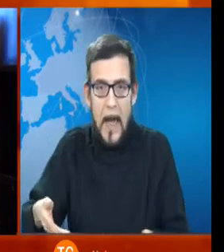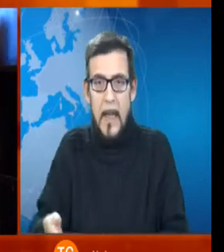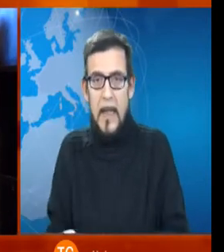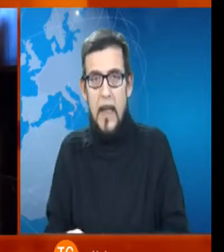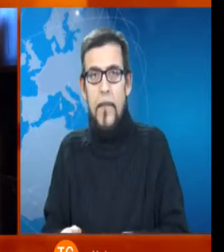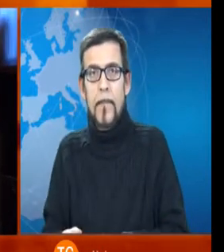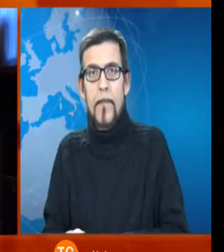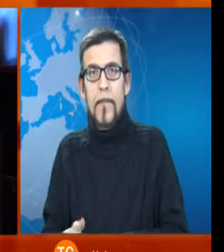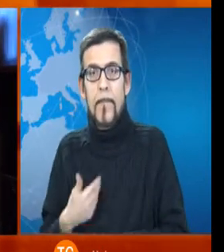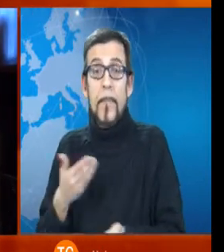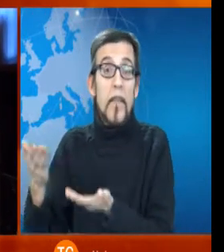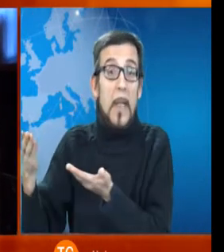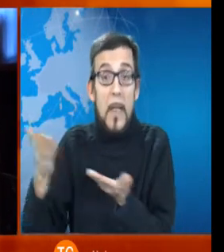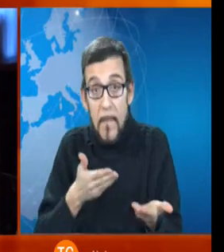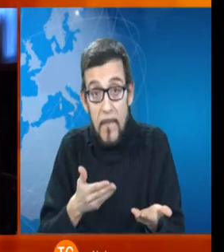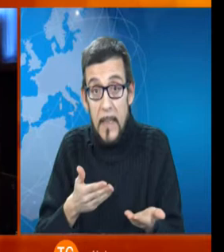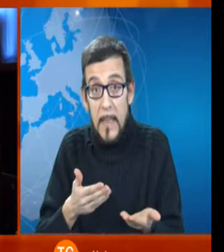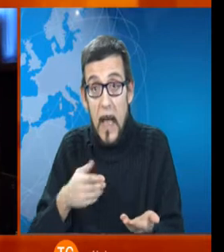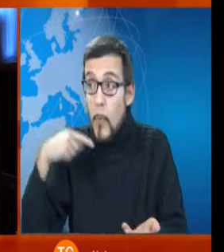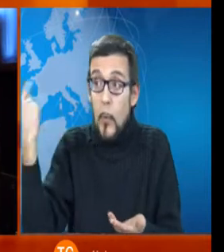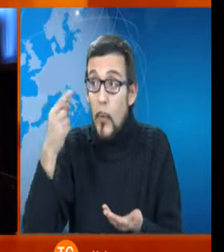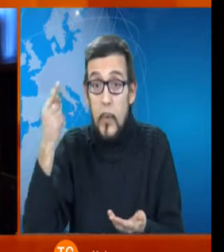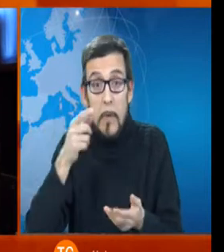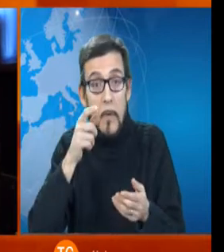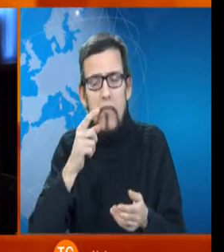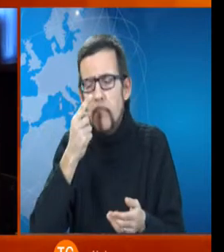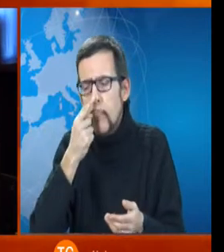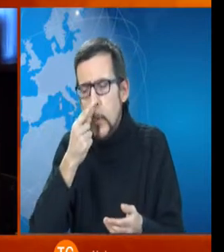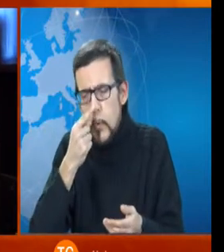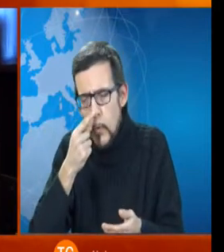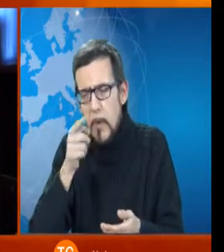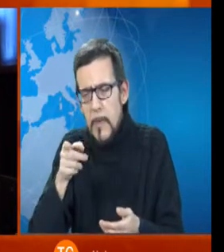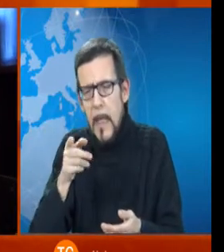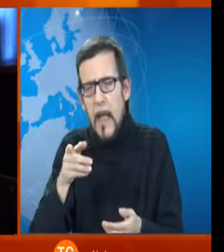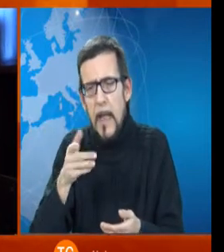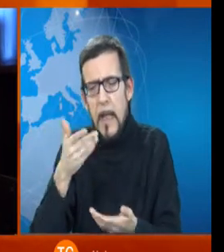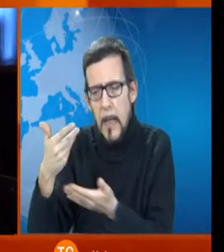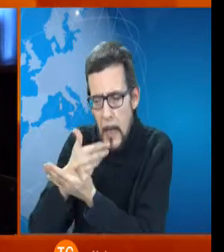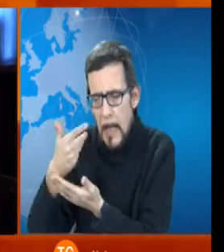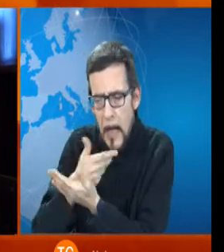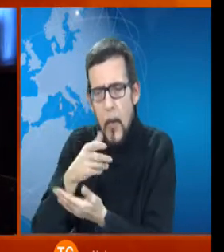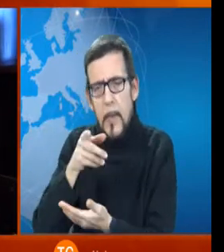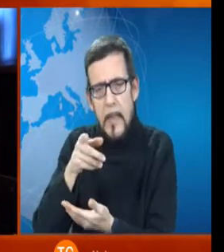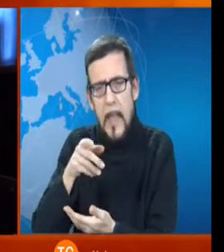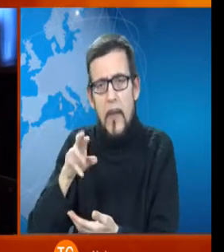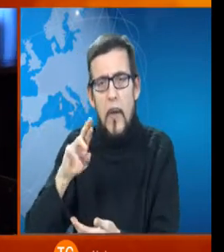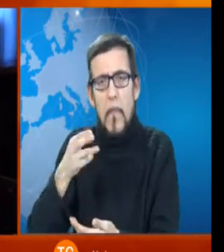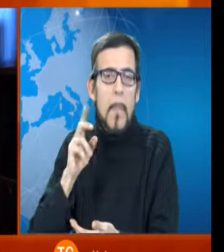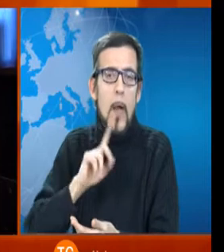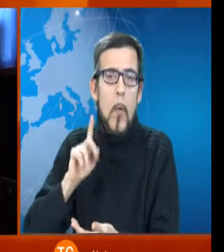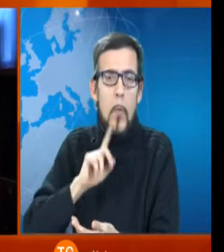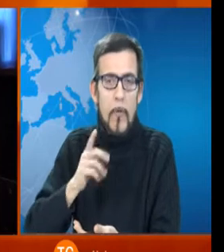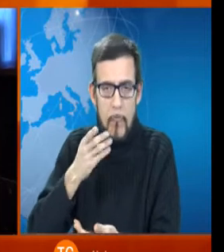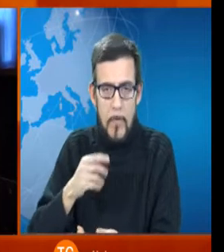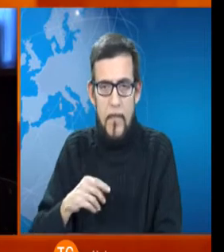i nostri amici telespettatori se ancora non avessero fatto a curiosare un po' quello che viene raccontato dal nostro amico Pierluigi è solo